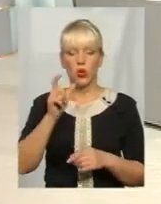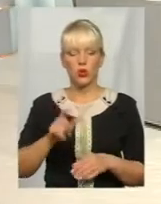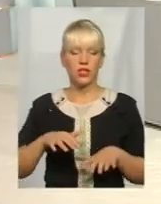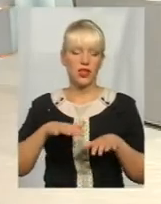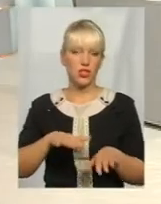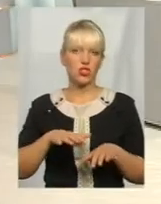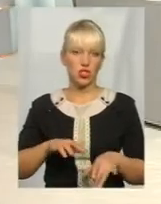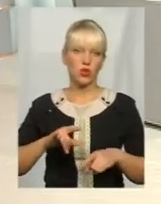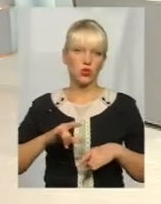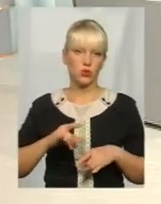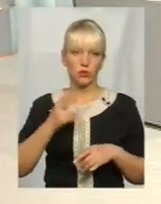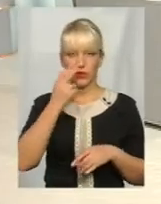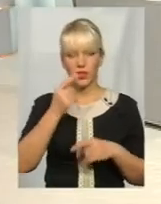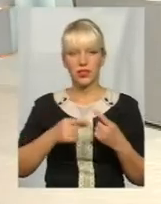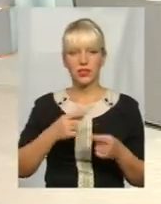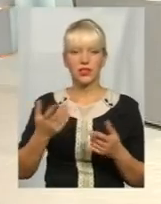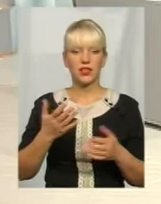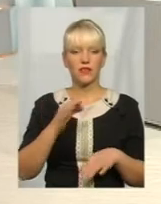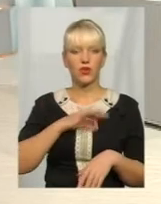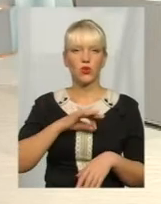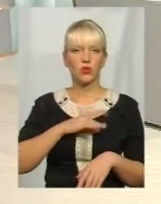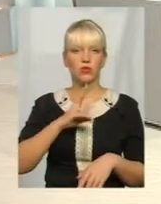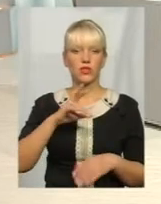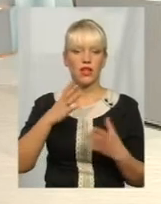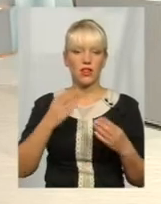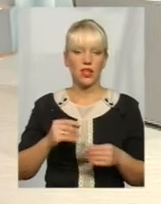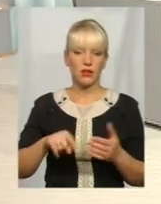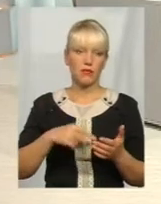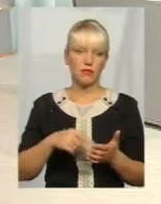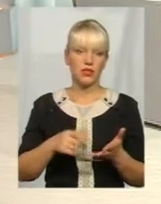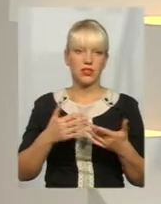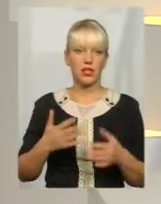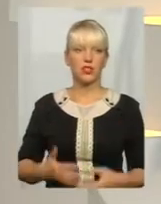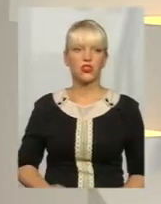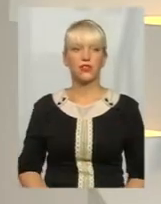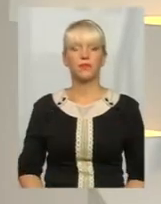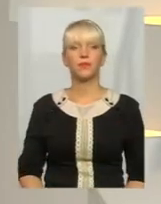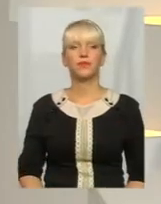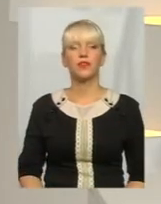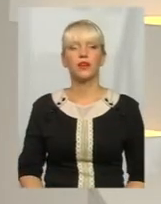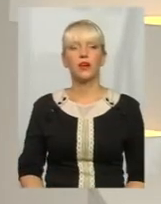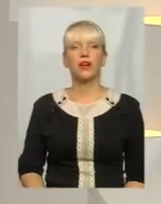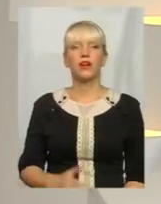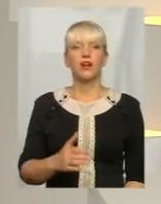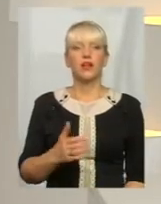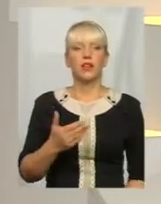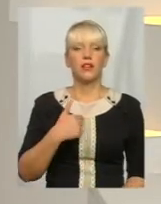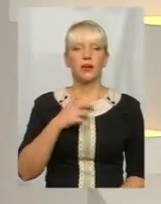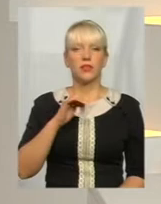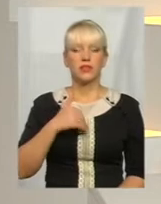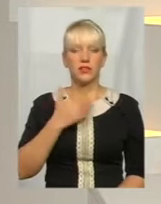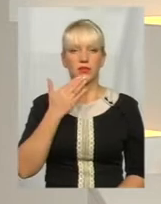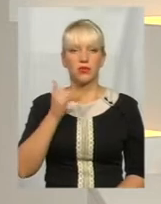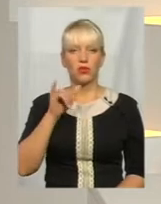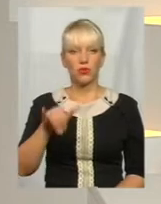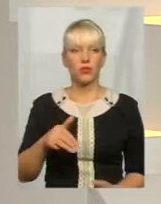традиційні, які потім використовуються на День міста, і таке інше. Дякую, пані Інни. Пане Володимир, хотіла б запитати у вас, а в